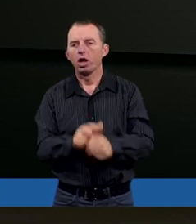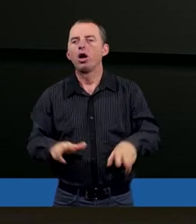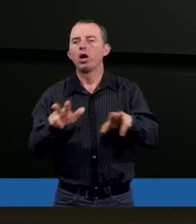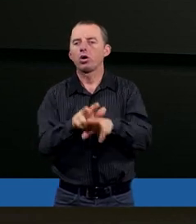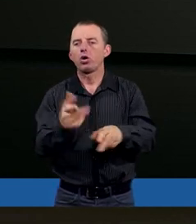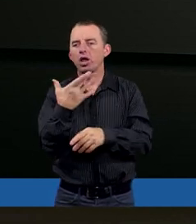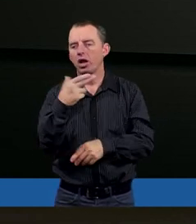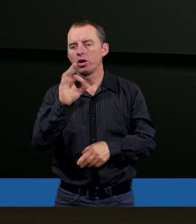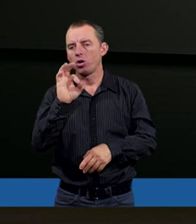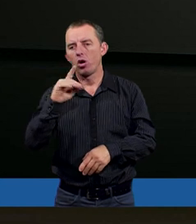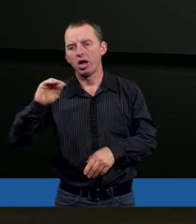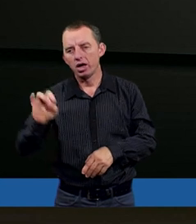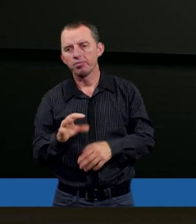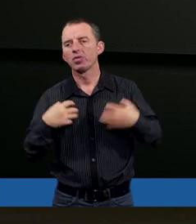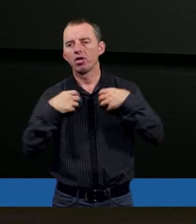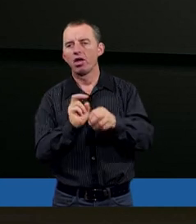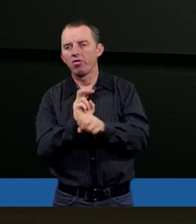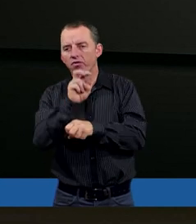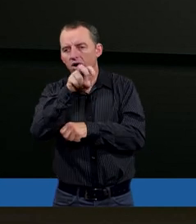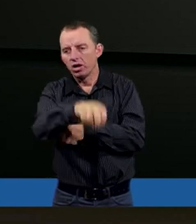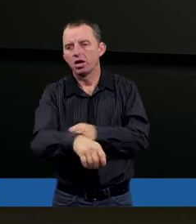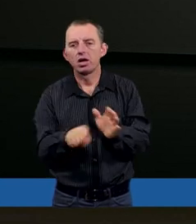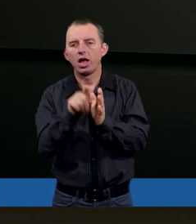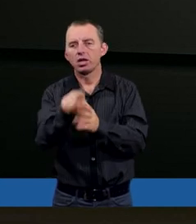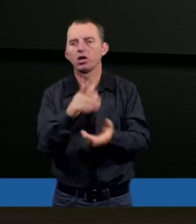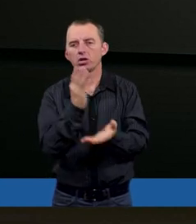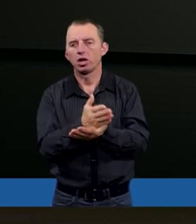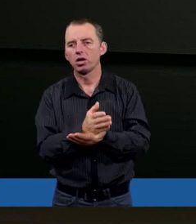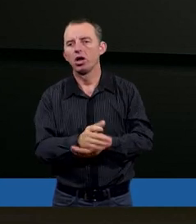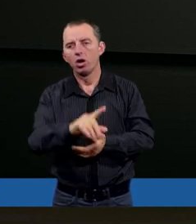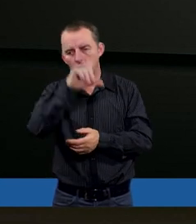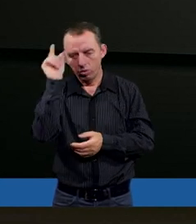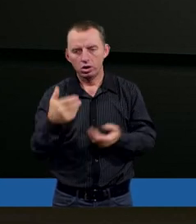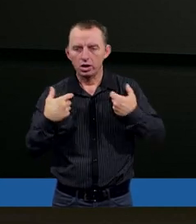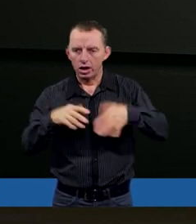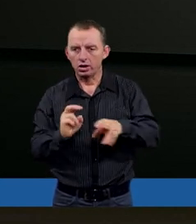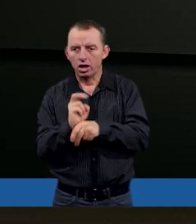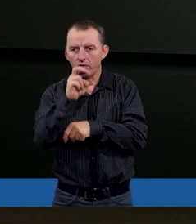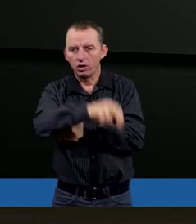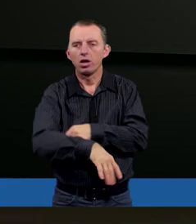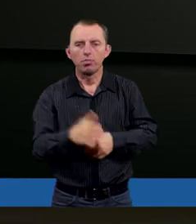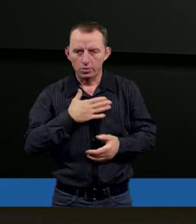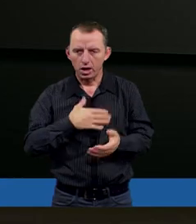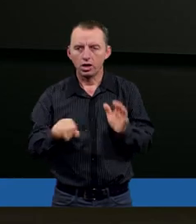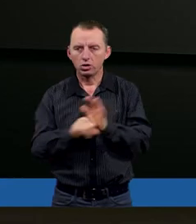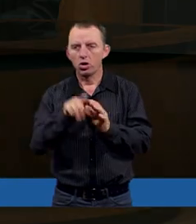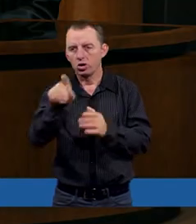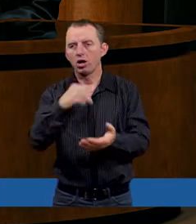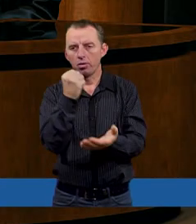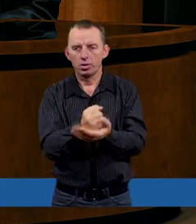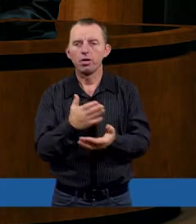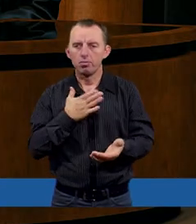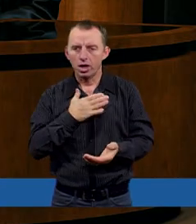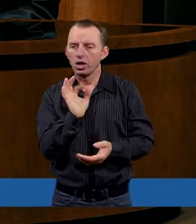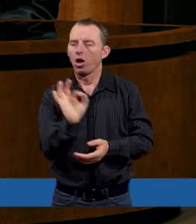Noego, ale zwierzęta weszły do niej tylko dlatego, że ludzie nie chcieli wejść, a mieli do tego prawo. Mieli